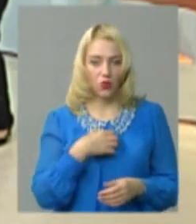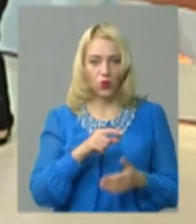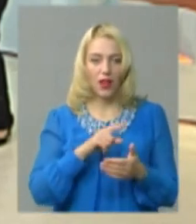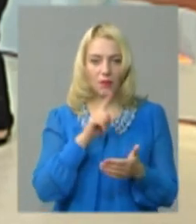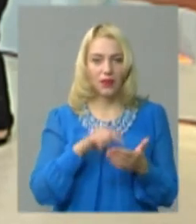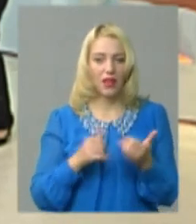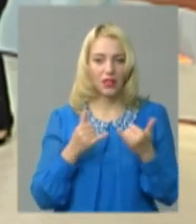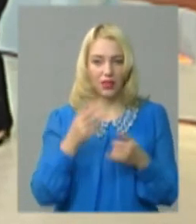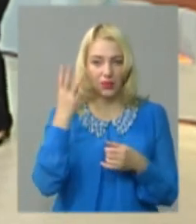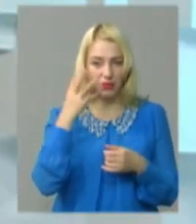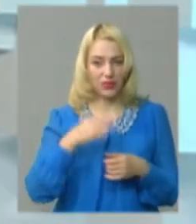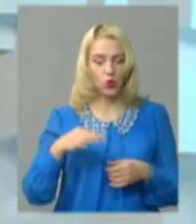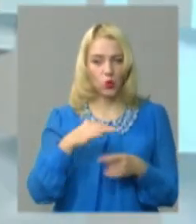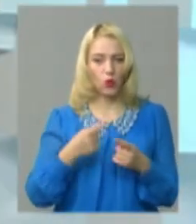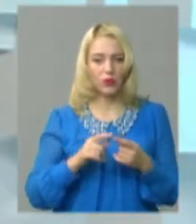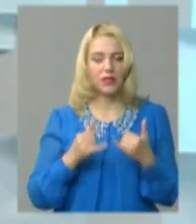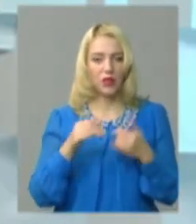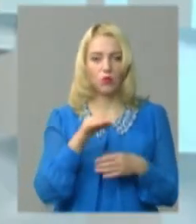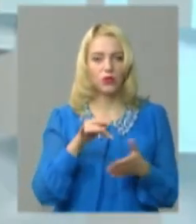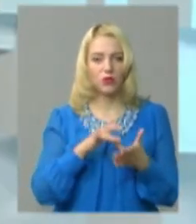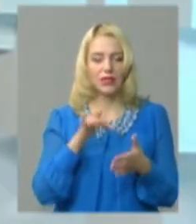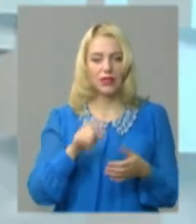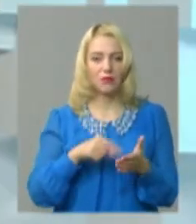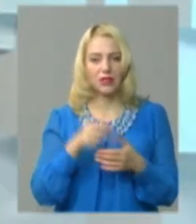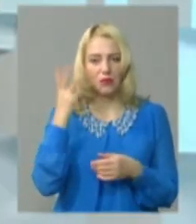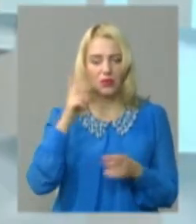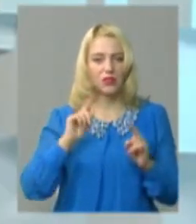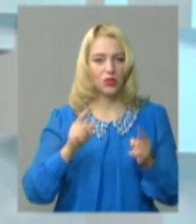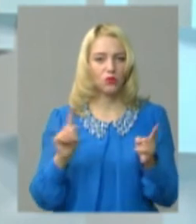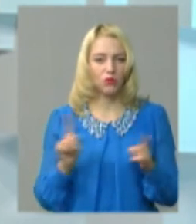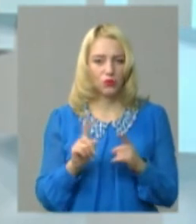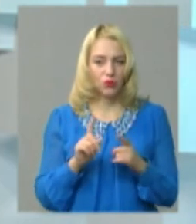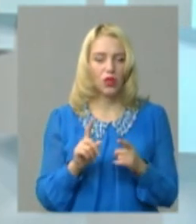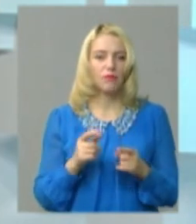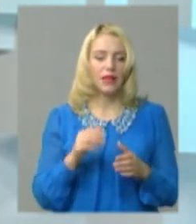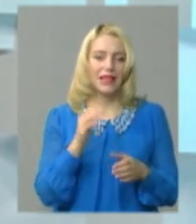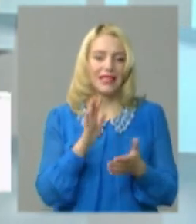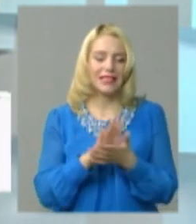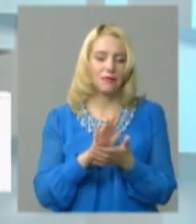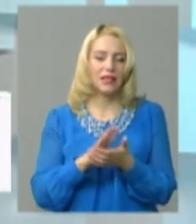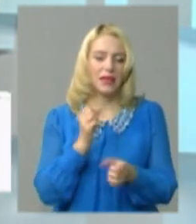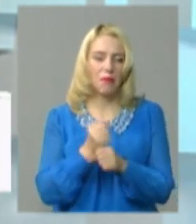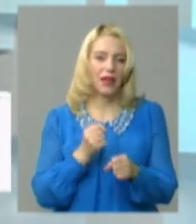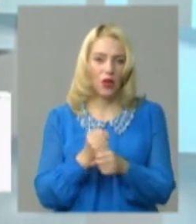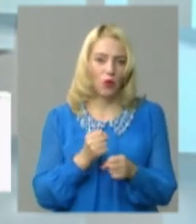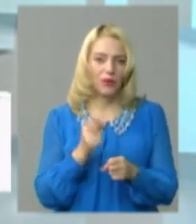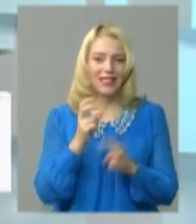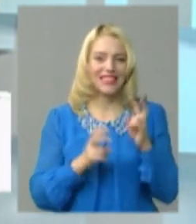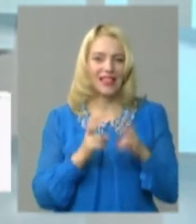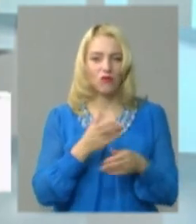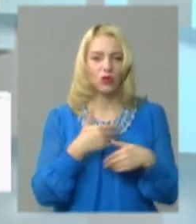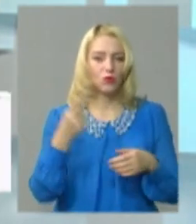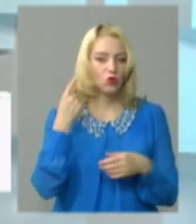Для Хмельницької області безпосередньо для обласного центру міста Хмельницький, тому що про сміттєпереробний завод ми